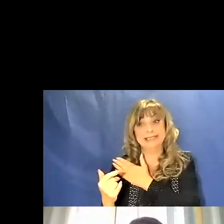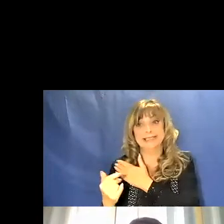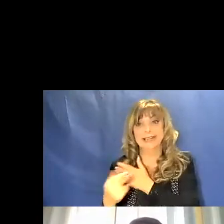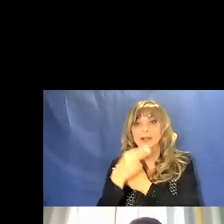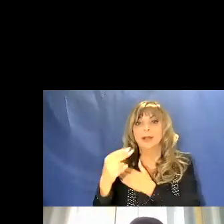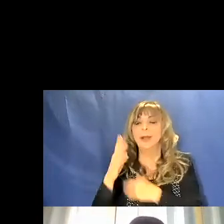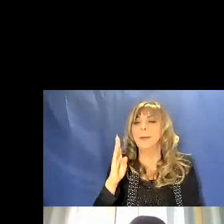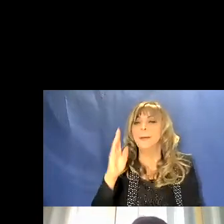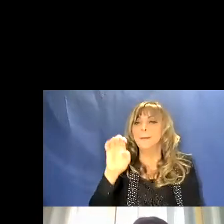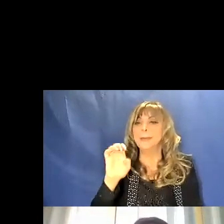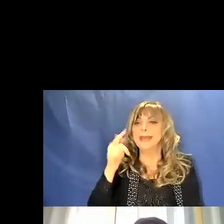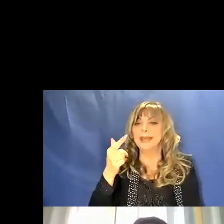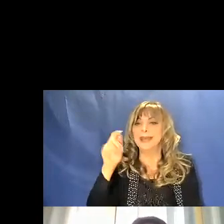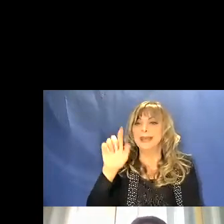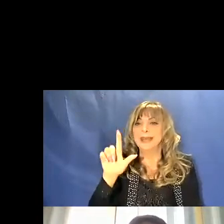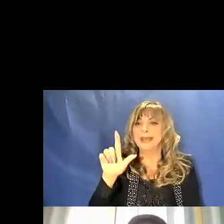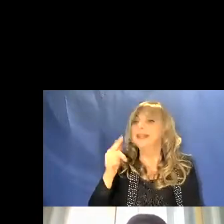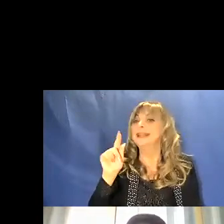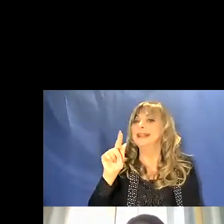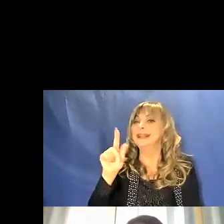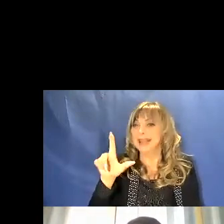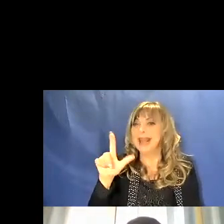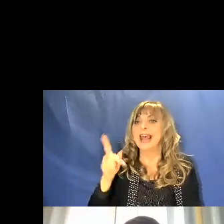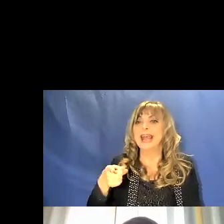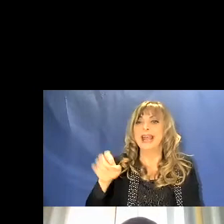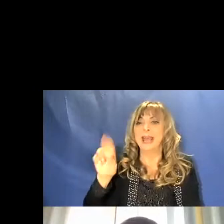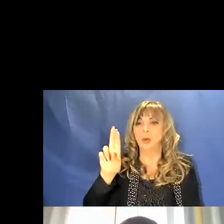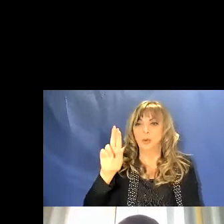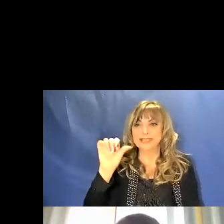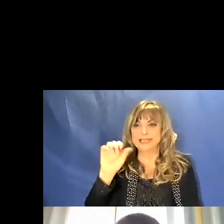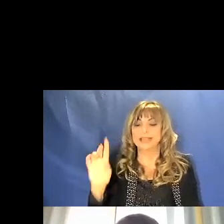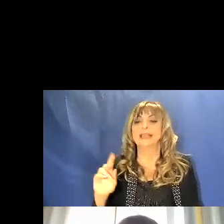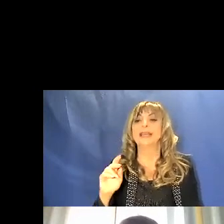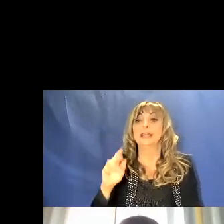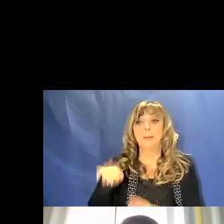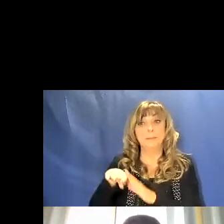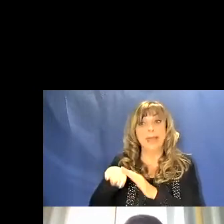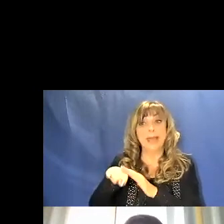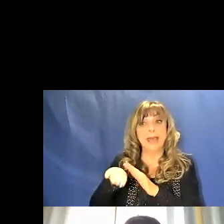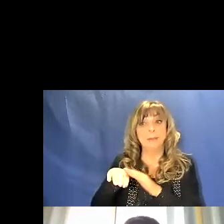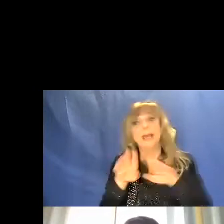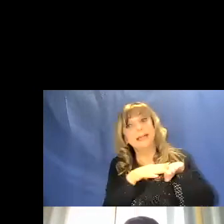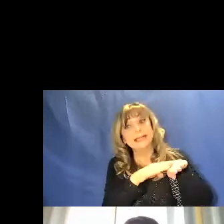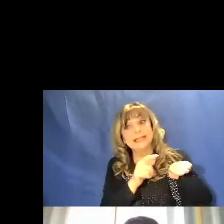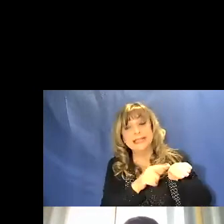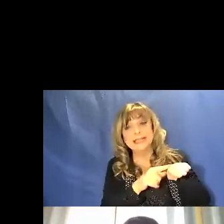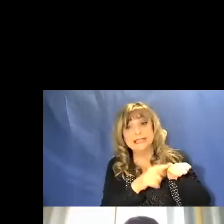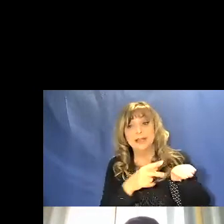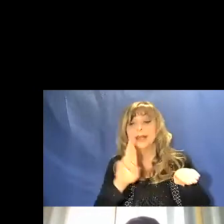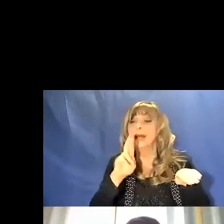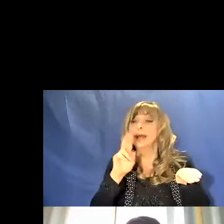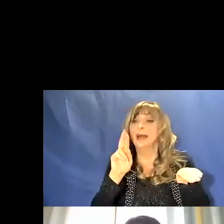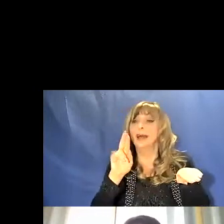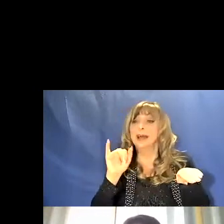Betelgeuse. La stella che è sul piede sinistro si chiama Riegel.